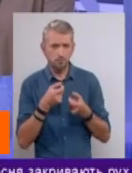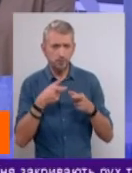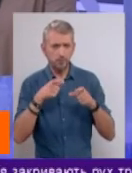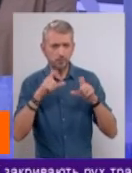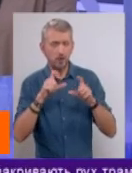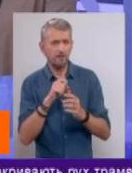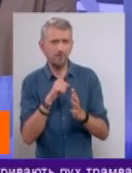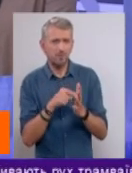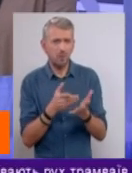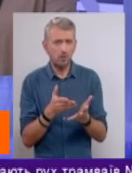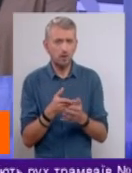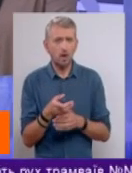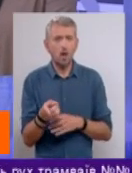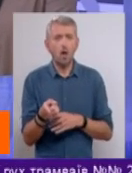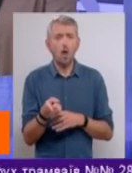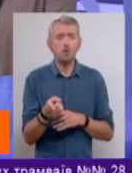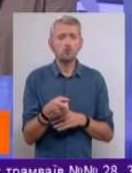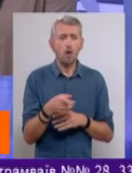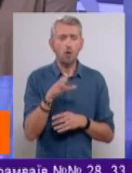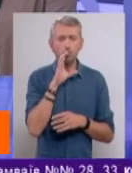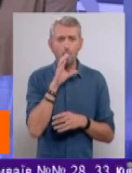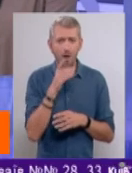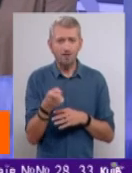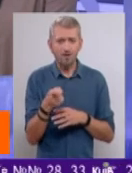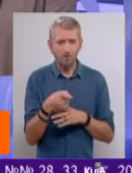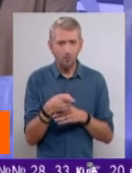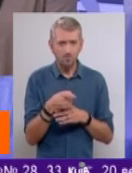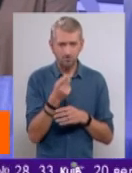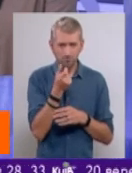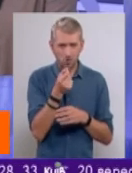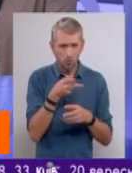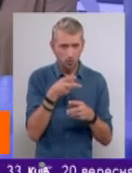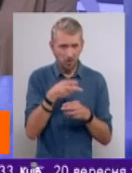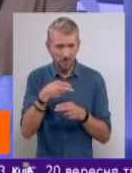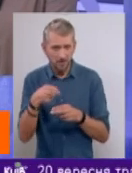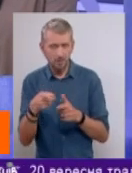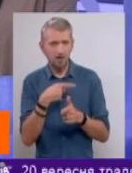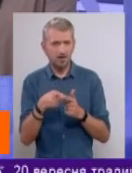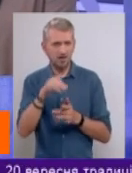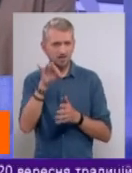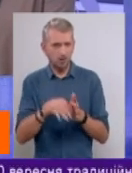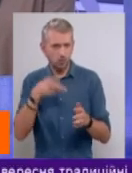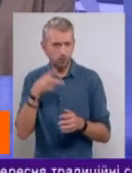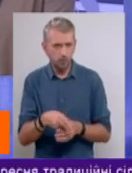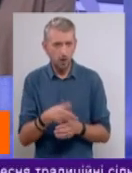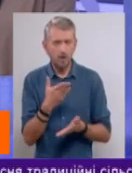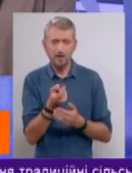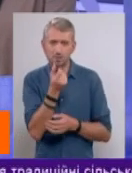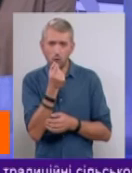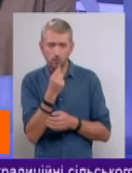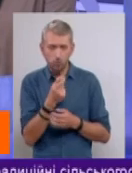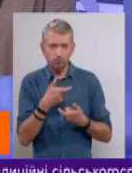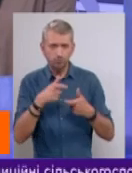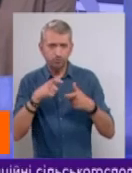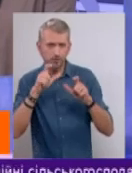риторический. Собаке хвост по кусочку резать или отрезать сразу целиком? Если по кусочку, это поэтапно. Значит, цены будут подниматься до уровня